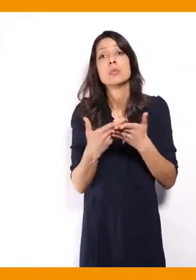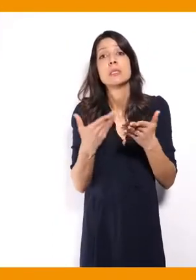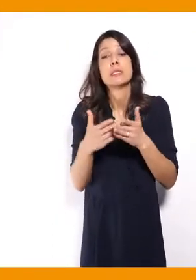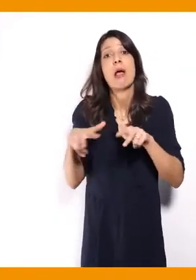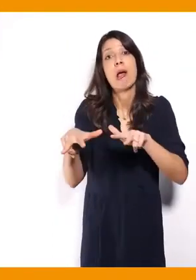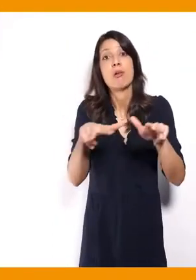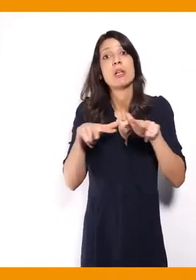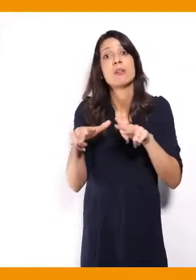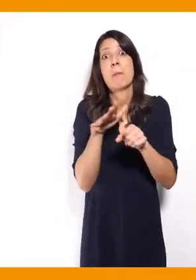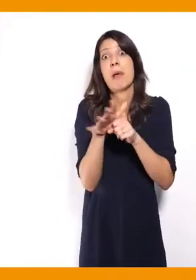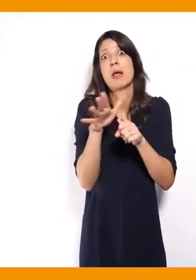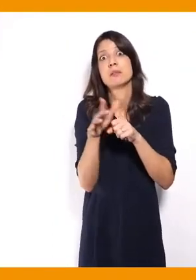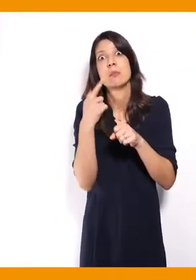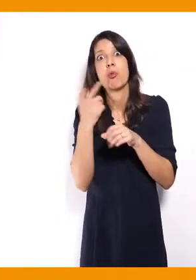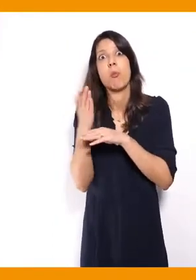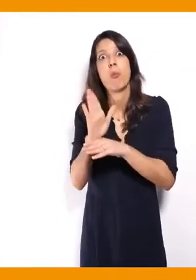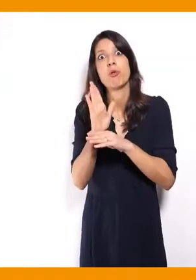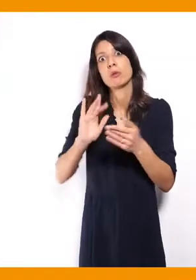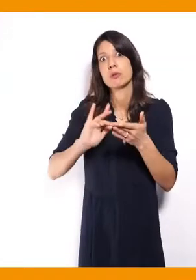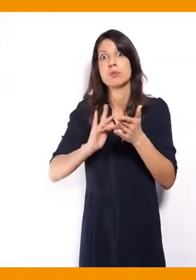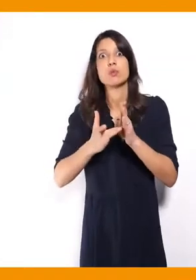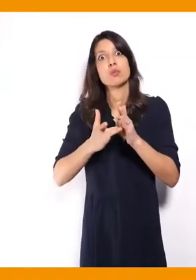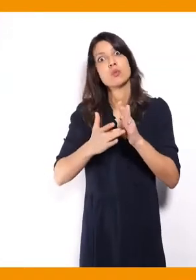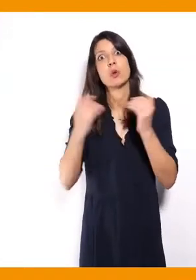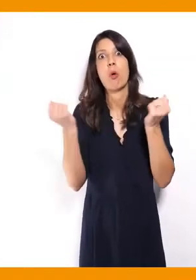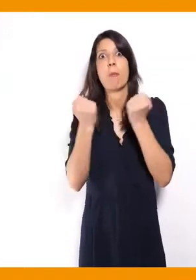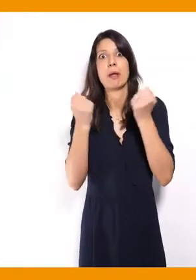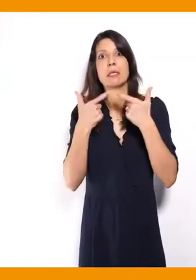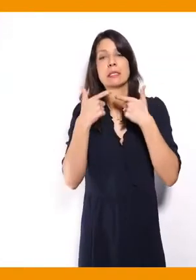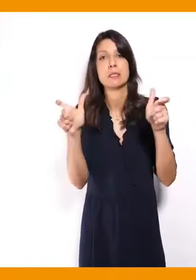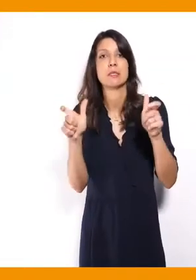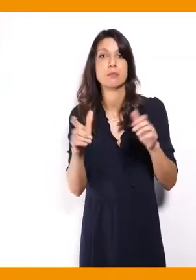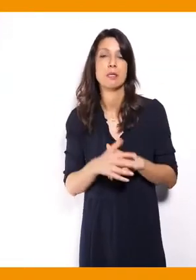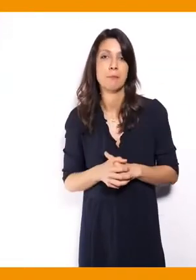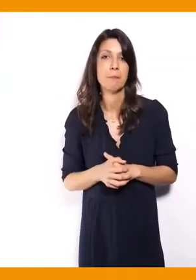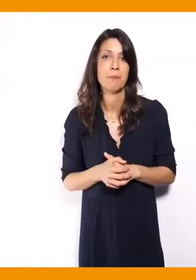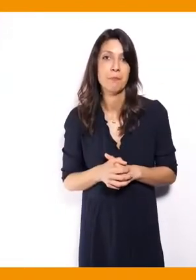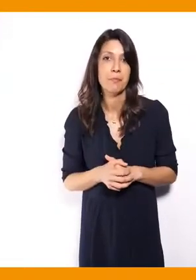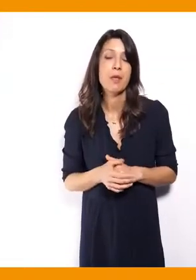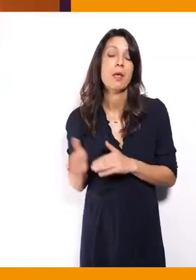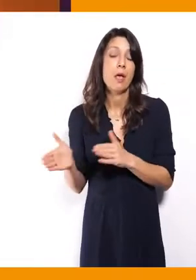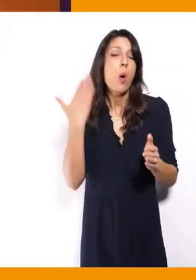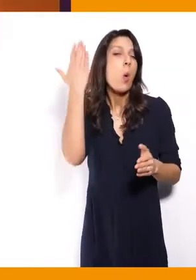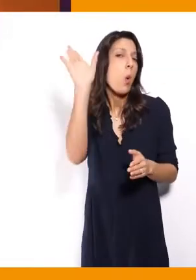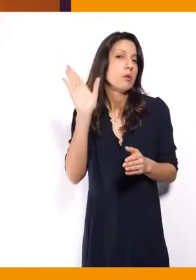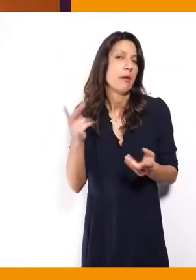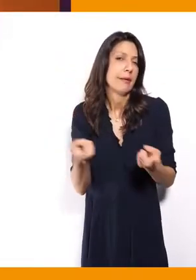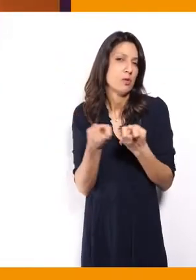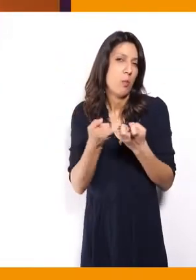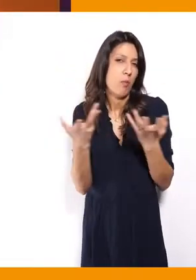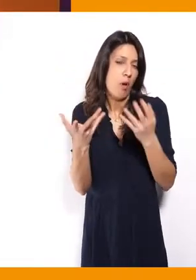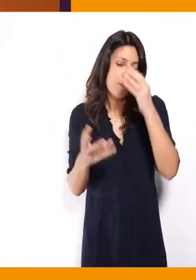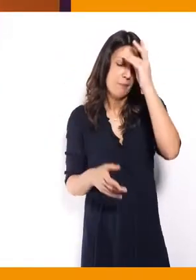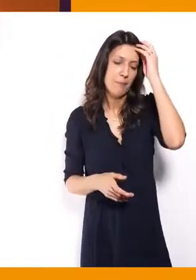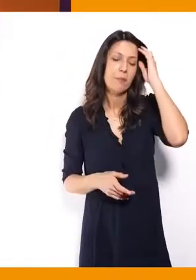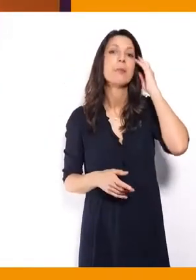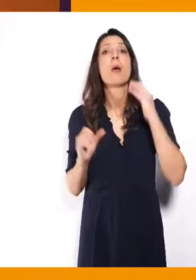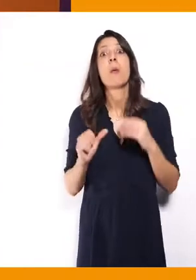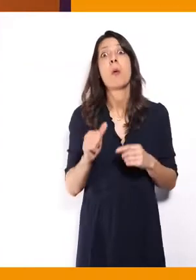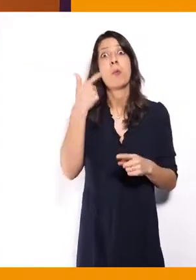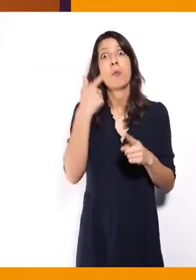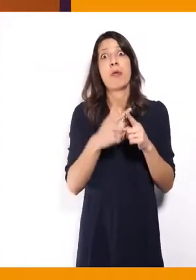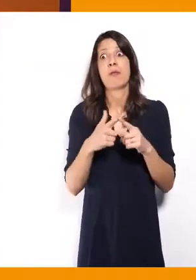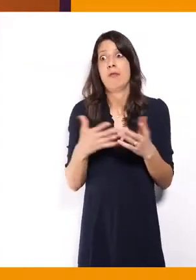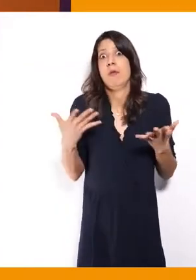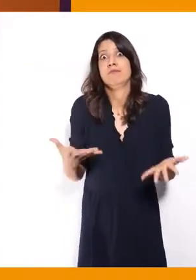sur les chaînes publiques qui vont embarquer beaucoup d'électeurs. L'autre élément, c'est pour la première fois pour